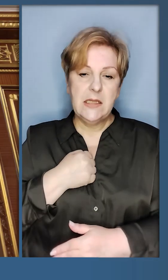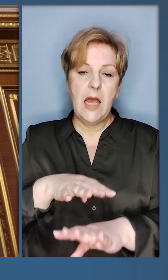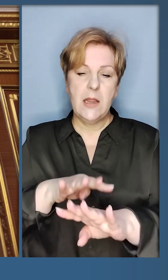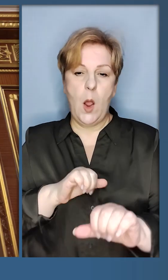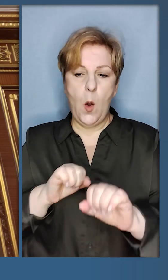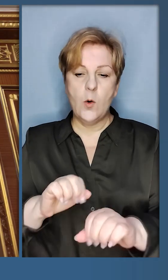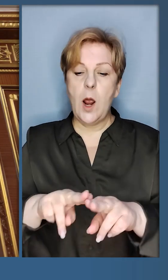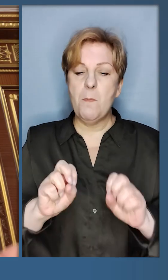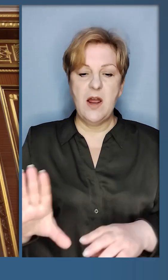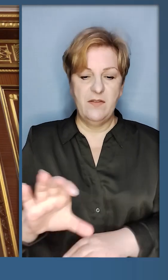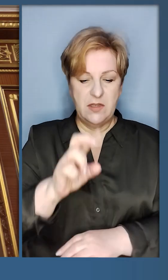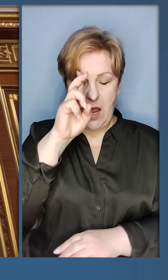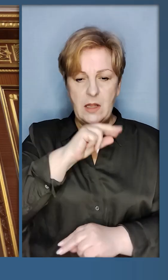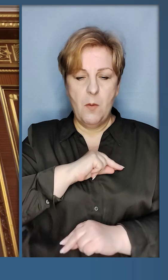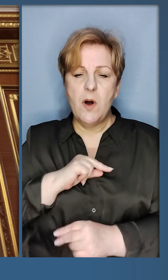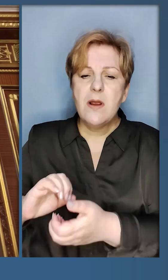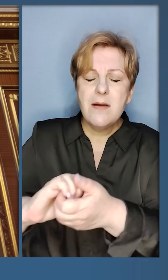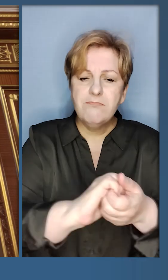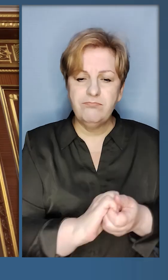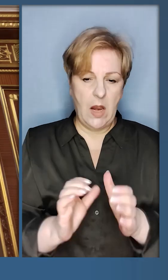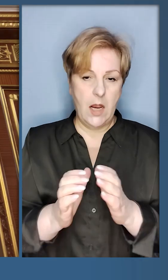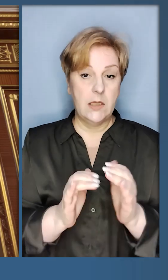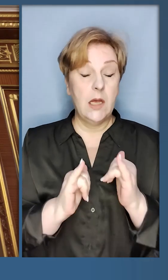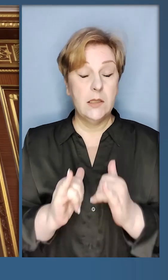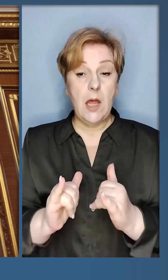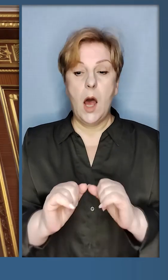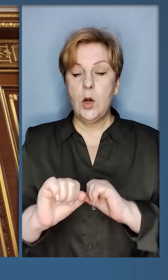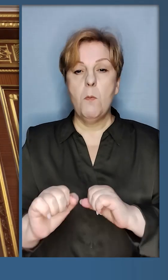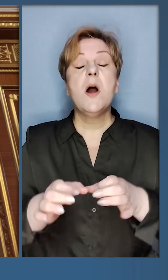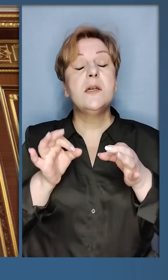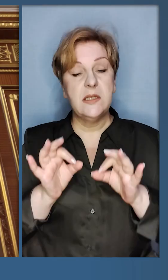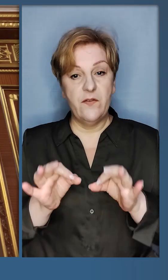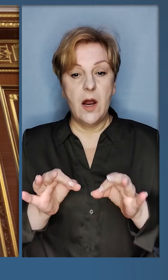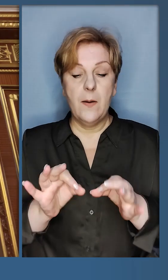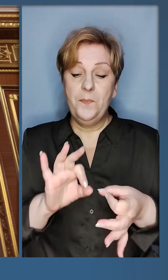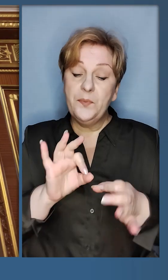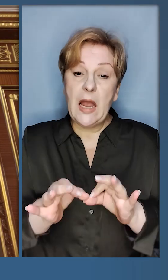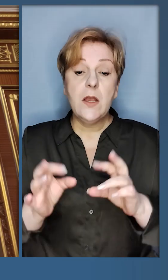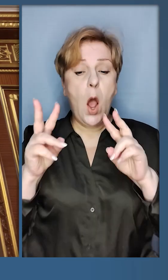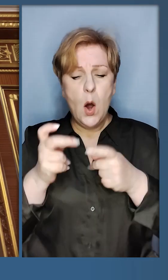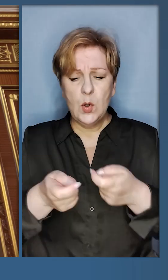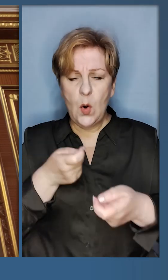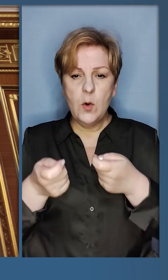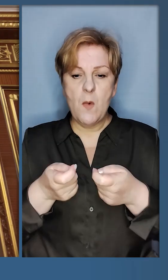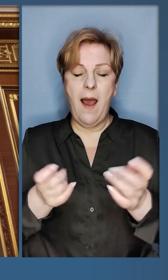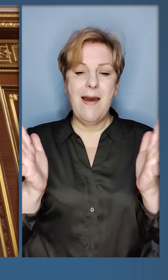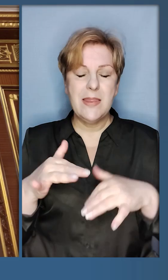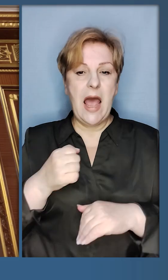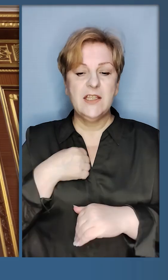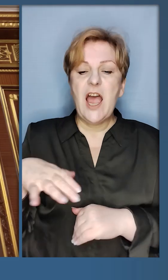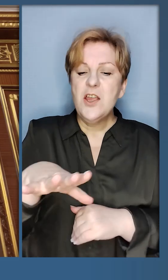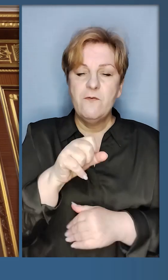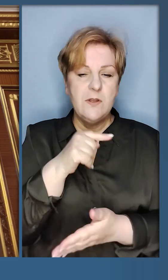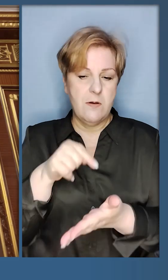та безпеки, вся наша держава працює єдиною командою заради оборони. Звичайно, детально розбираємо на ставці і